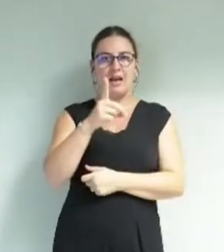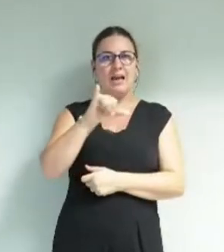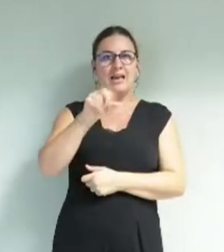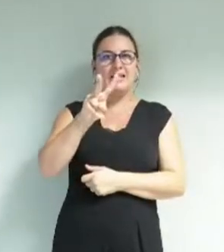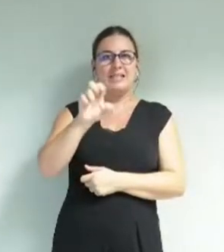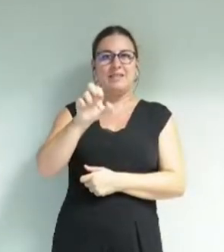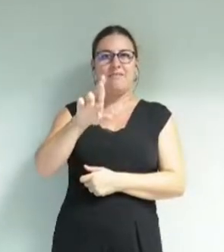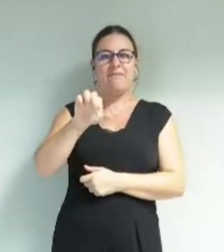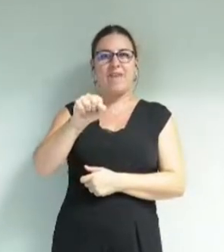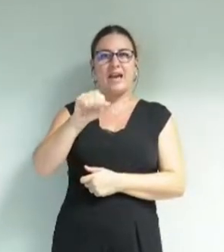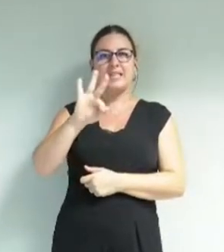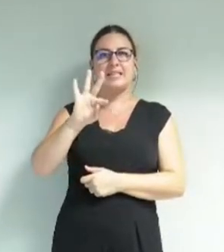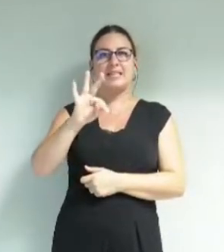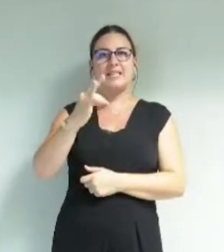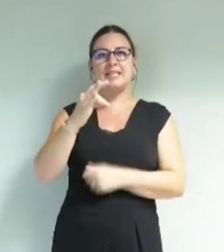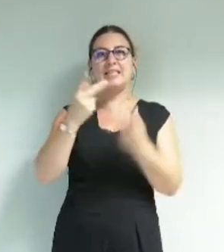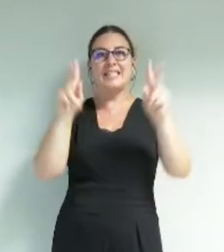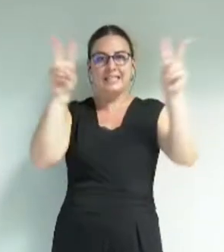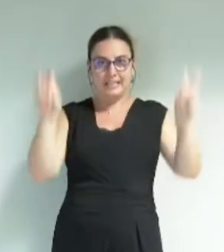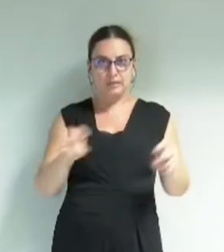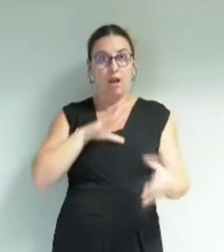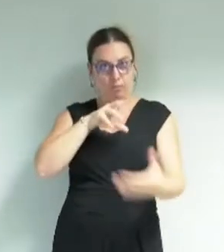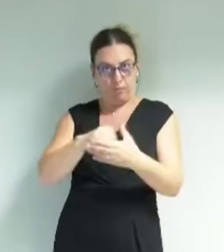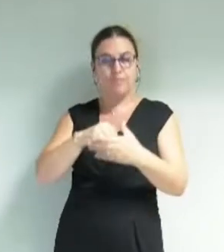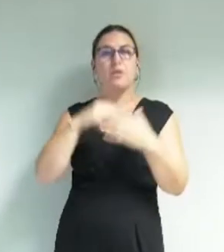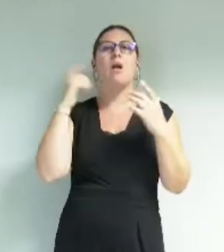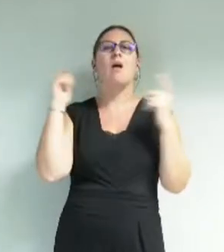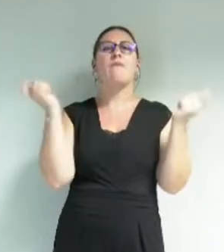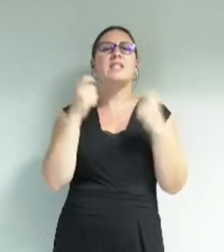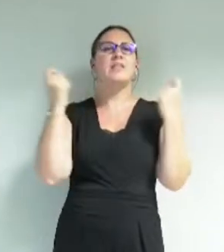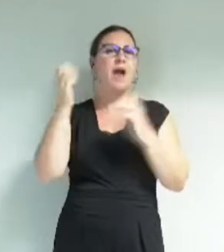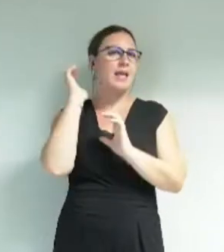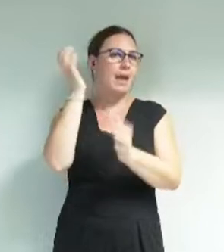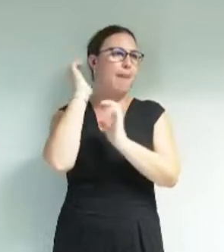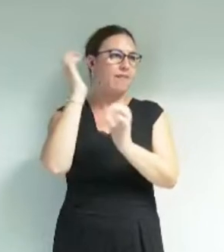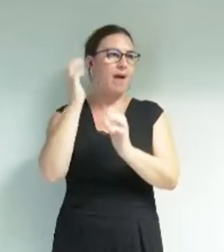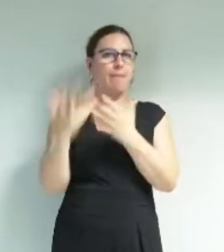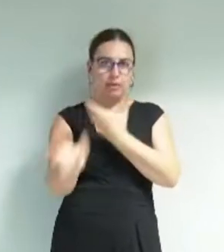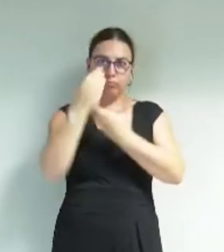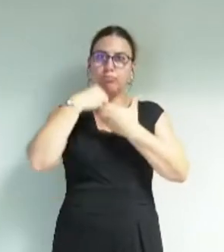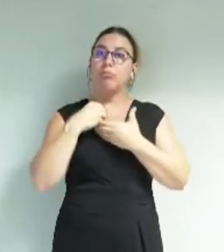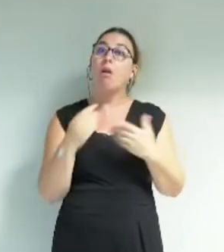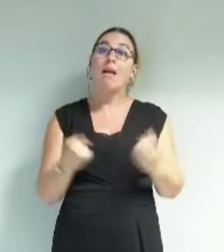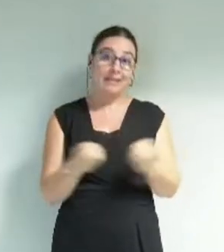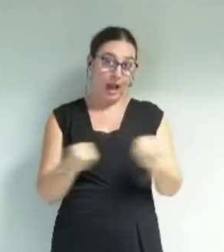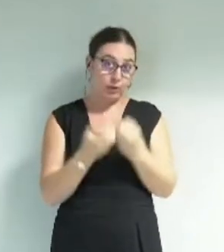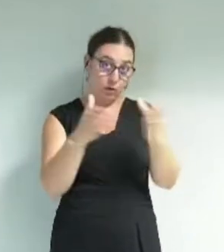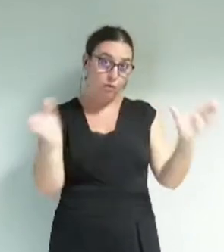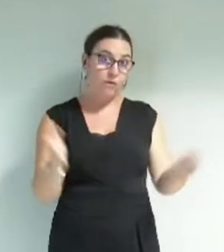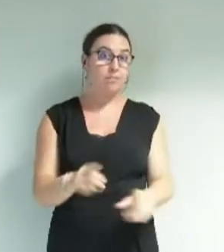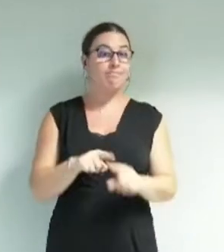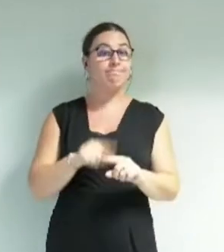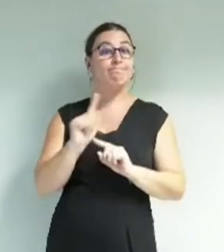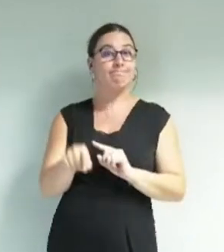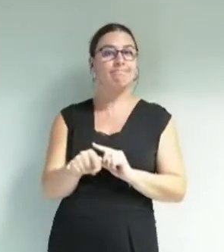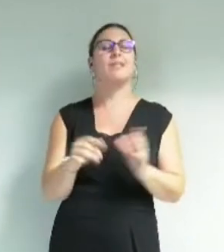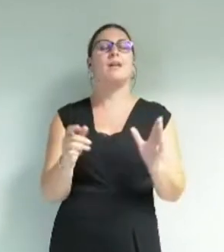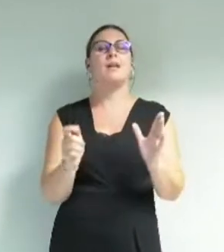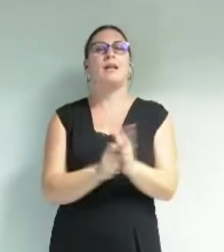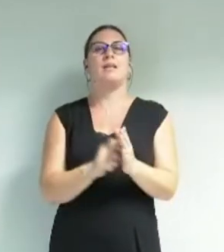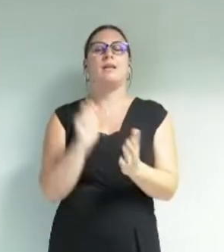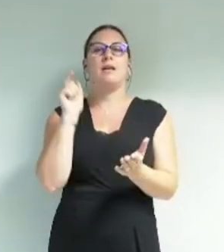du cabaret frappé. Je vous invite d'ailleurs à assister au concert, gratuit comme l'ensemble de la programmation, je le rappelle, samedi au Jardin de Ville.